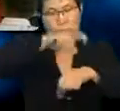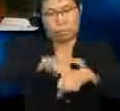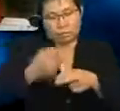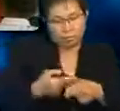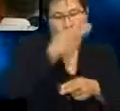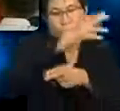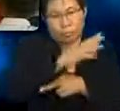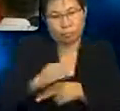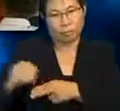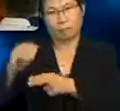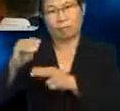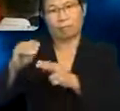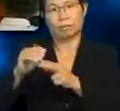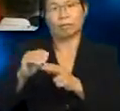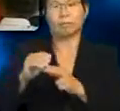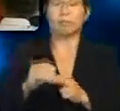singkat dan tepat.